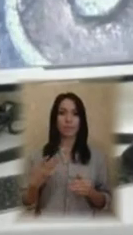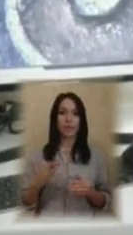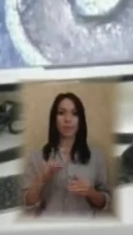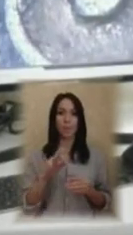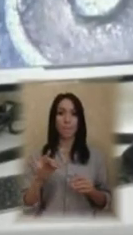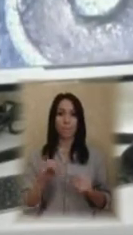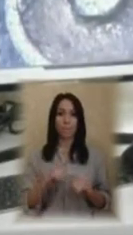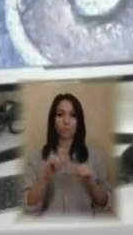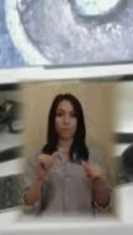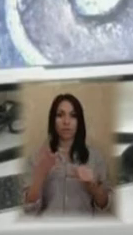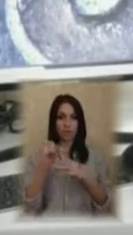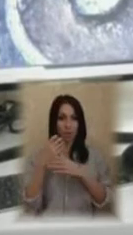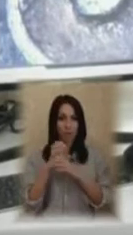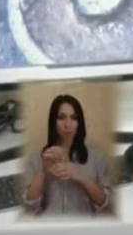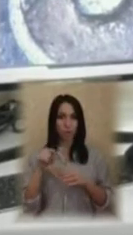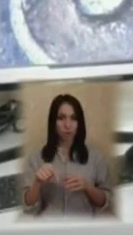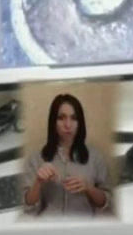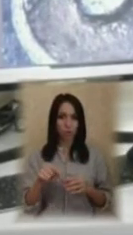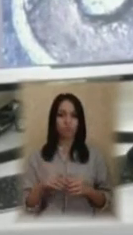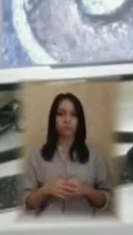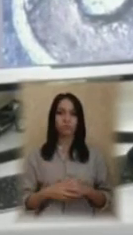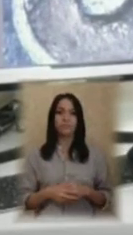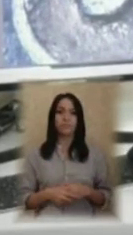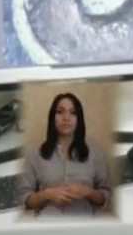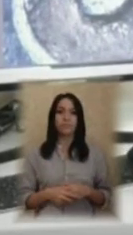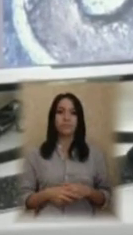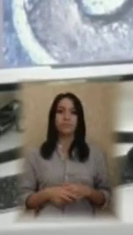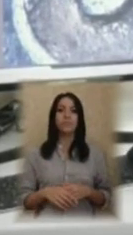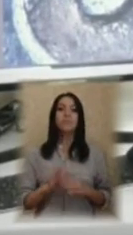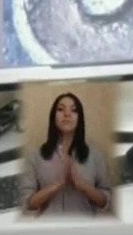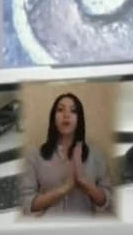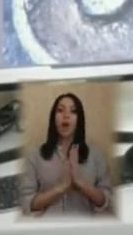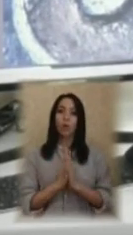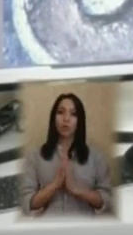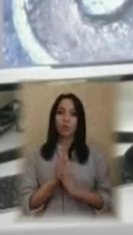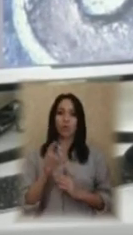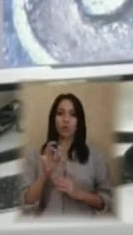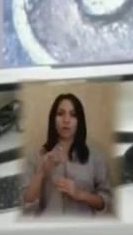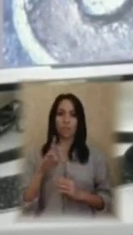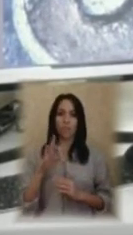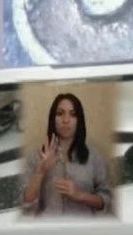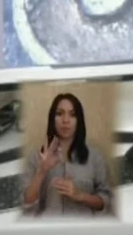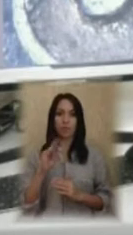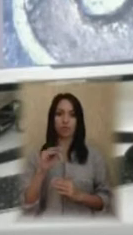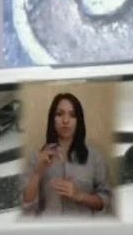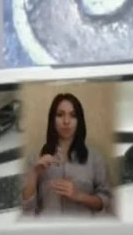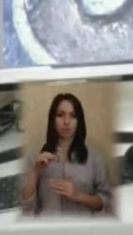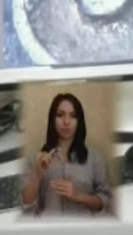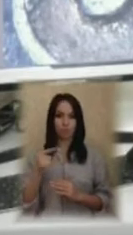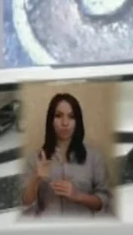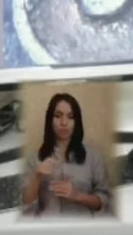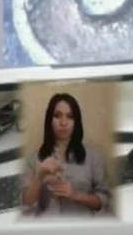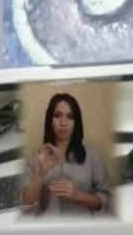мікроскопі нарощування перловинного шару десь складає приблизно 500,